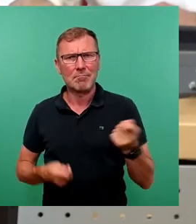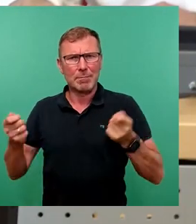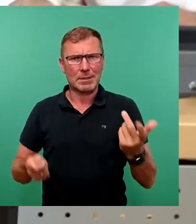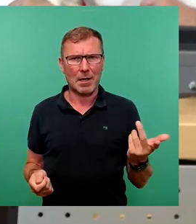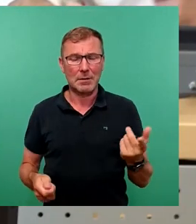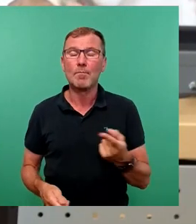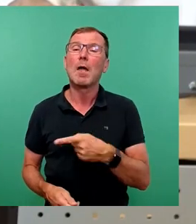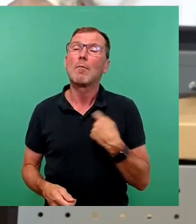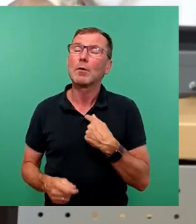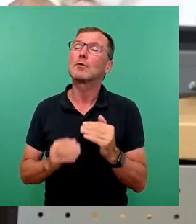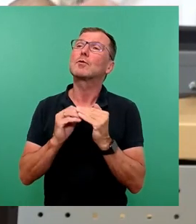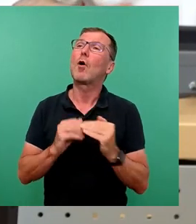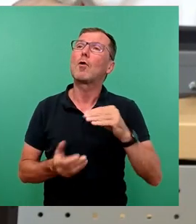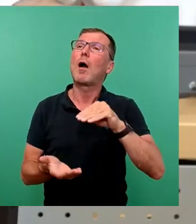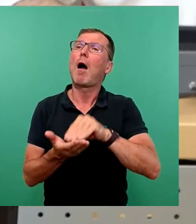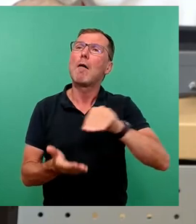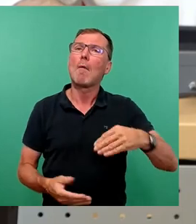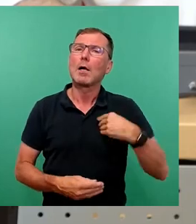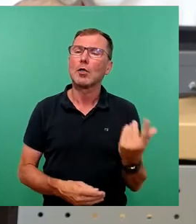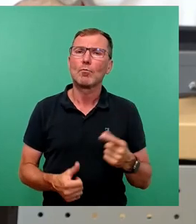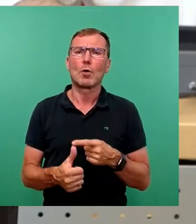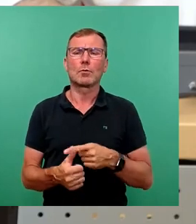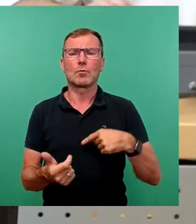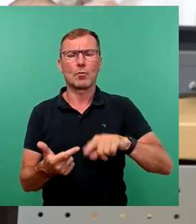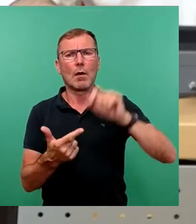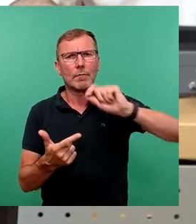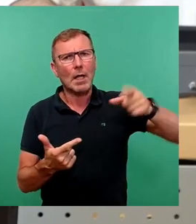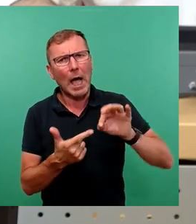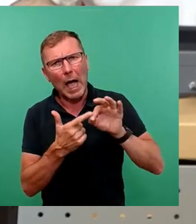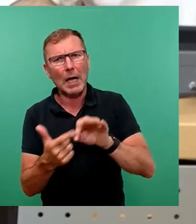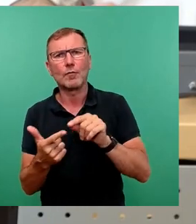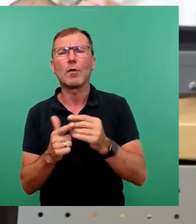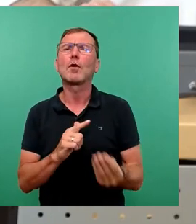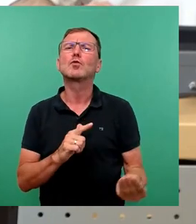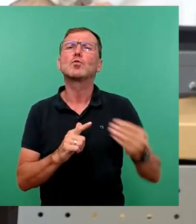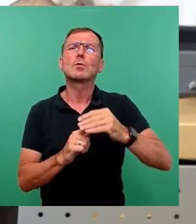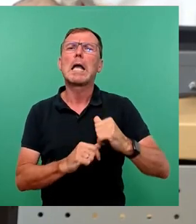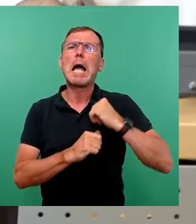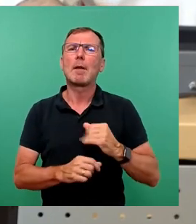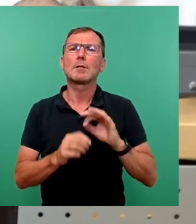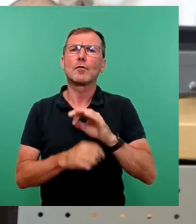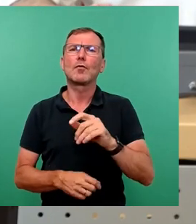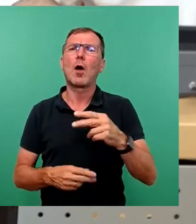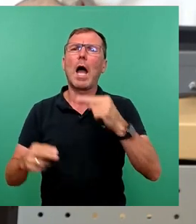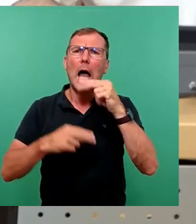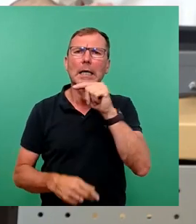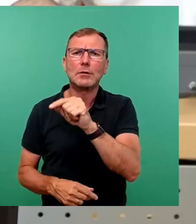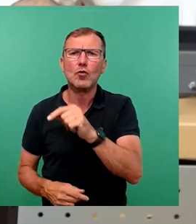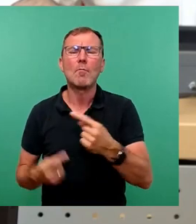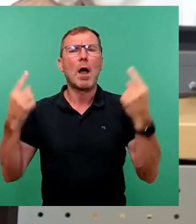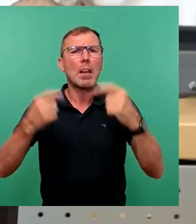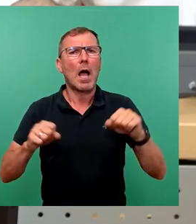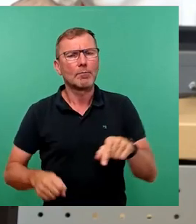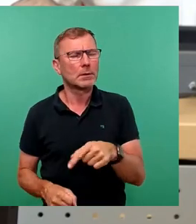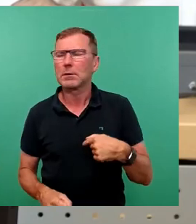keine Erhöhung der Parkgebühren oder eine derzeitige Wiedereinführung von zusätzlichen Belastungen für Gastronomen oder Ladenbesitzern nach